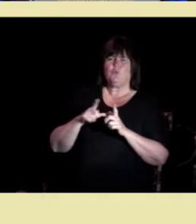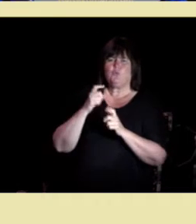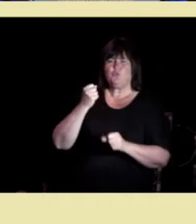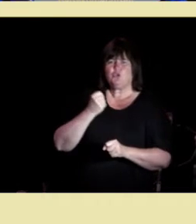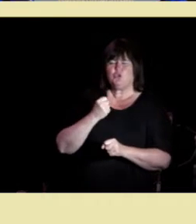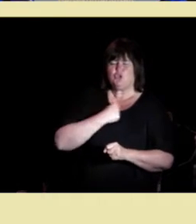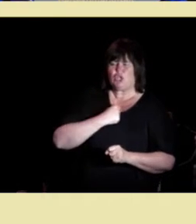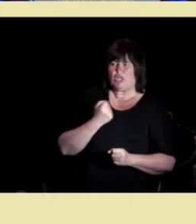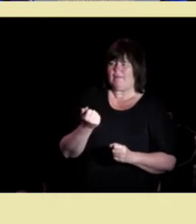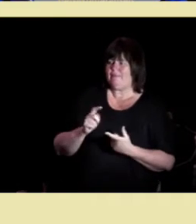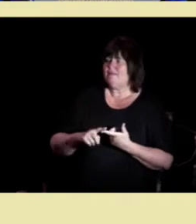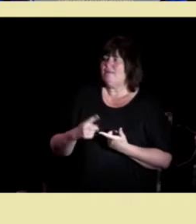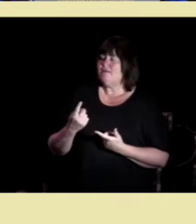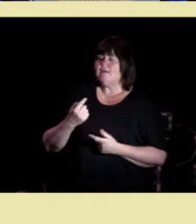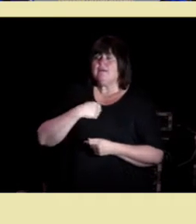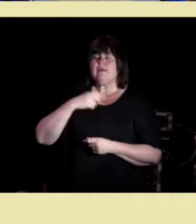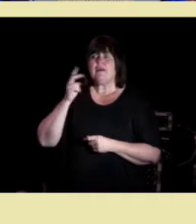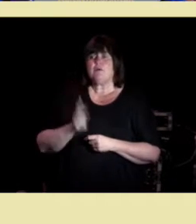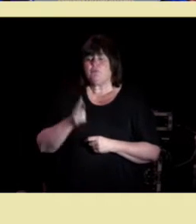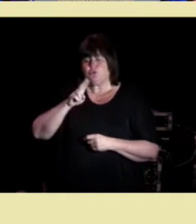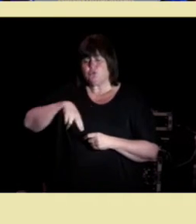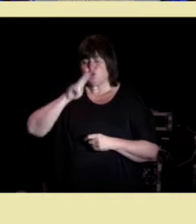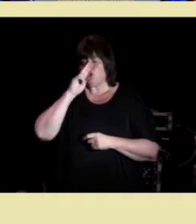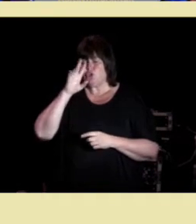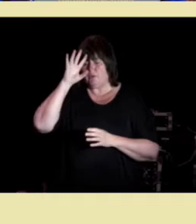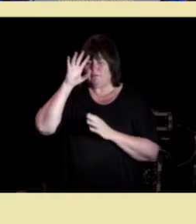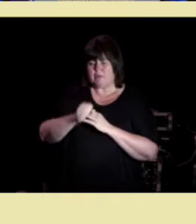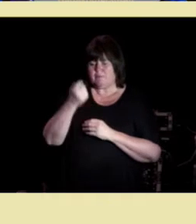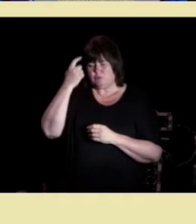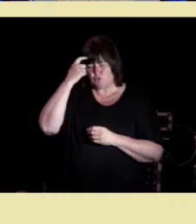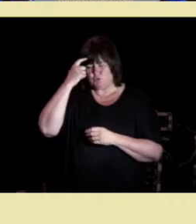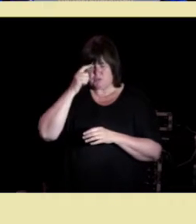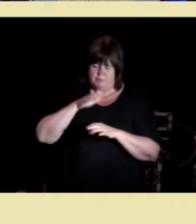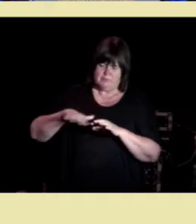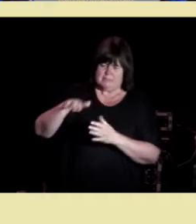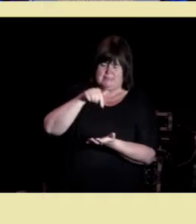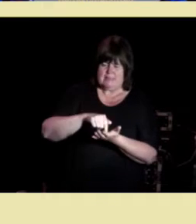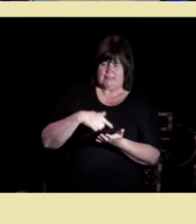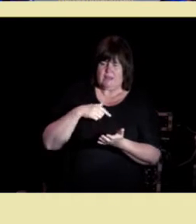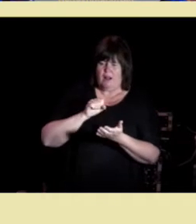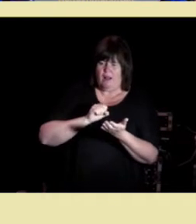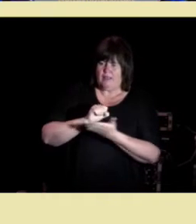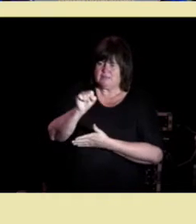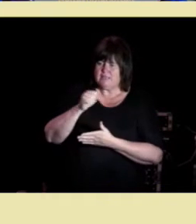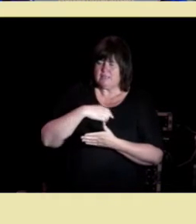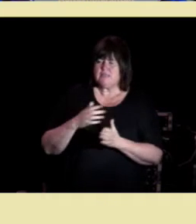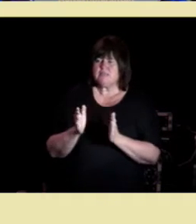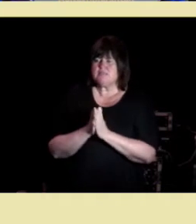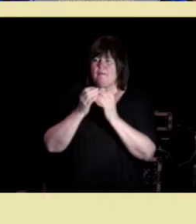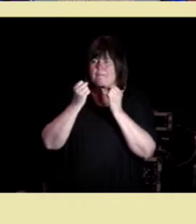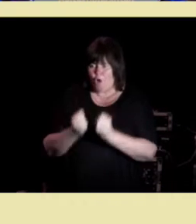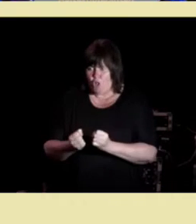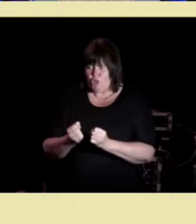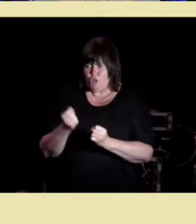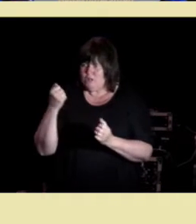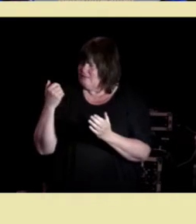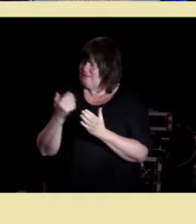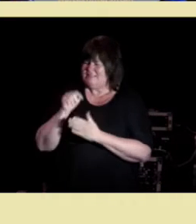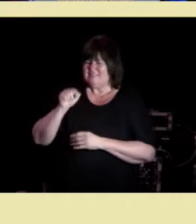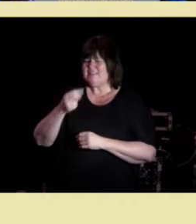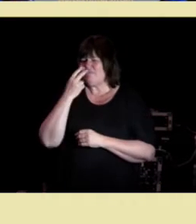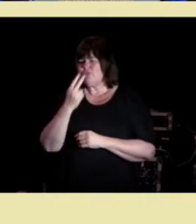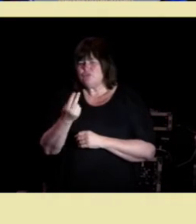Jeg har brukt det norske nye begrepet som kunnskapssenteret har lansert samvalg så langt det er et forsøk på å finne en god